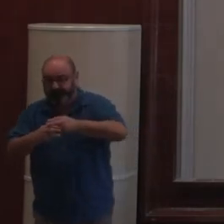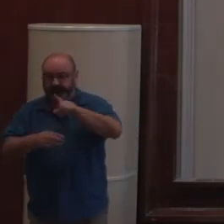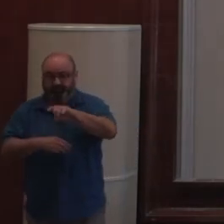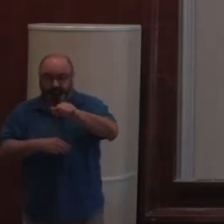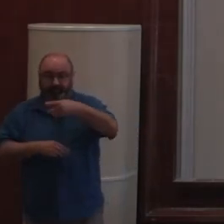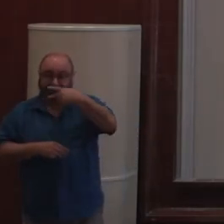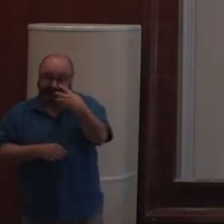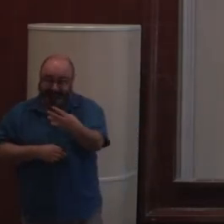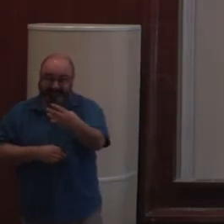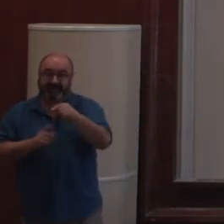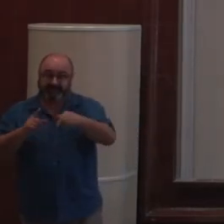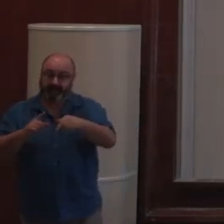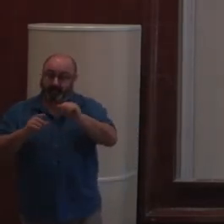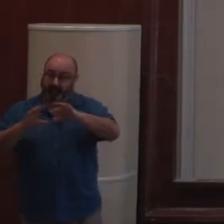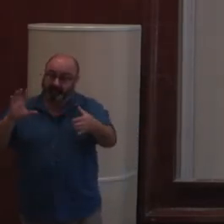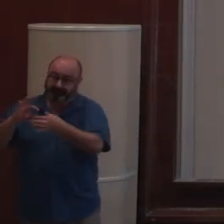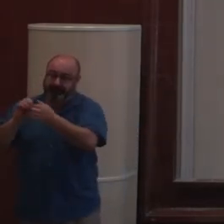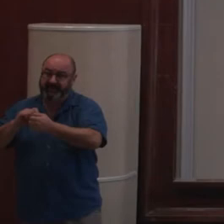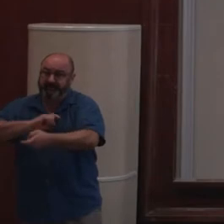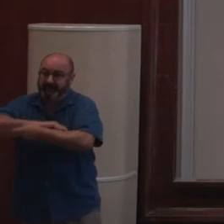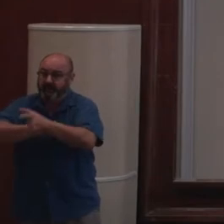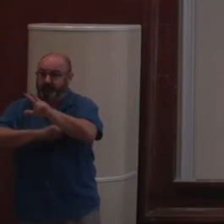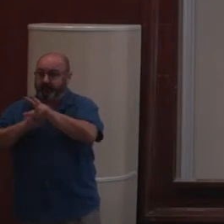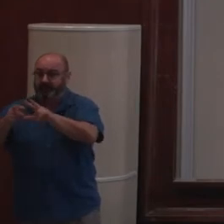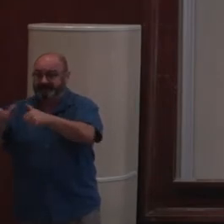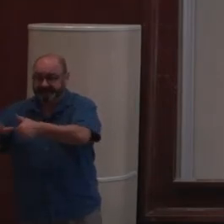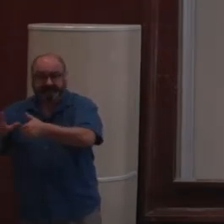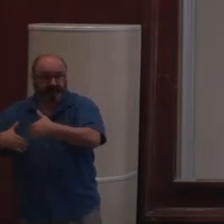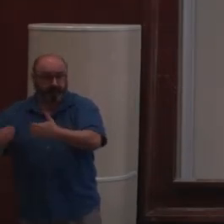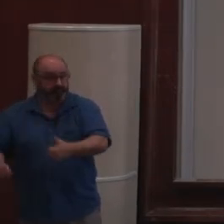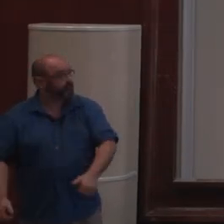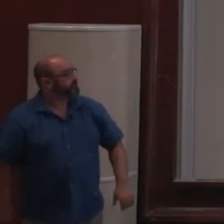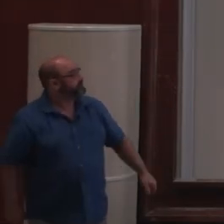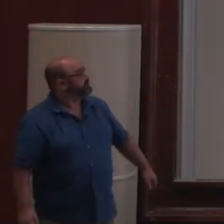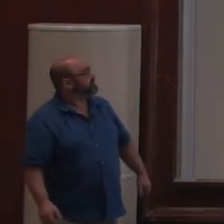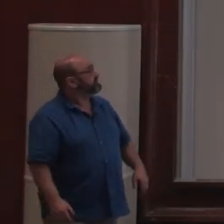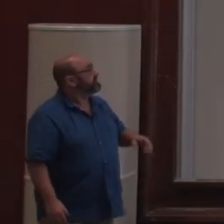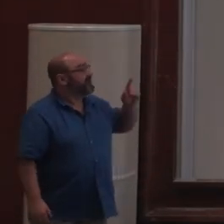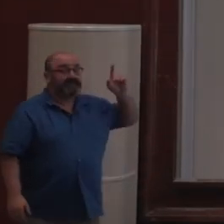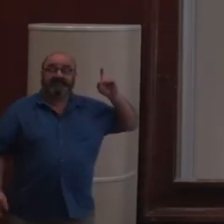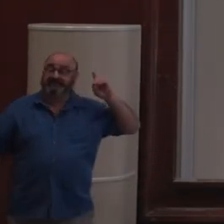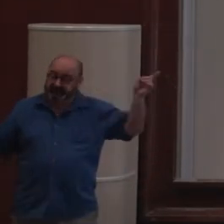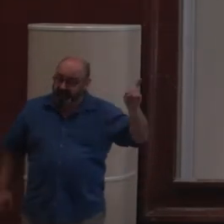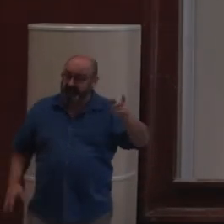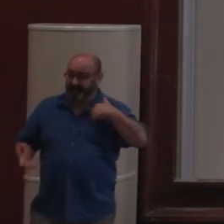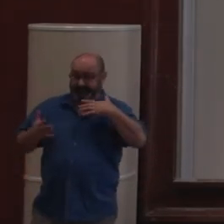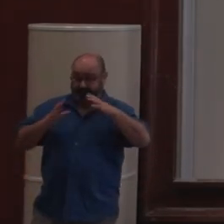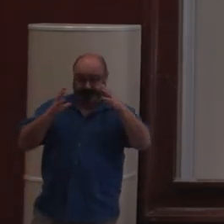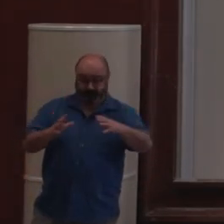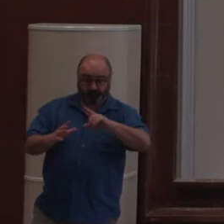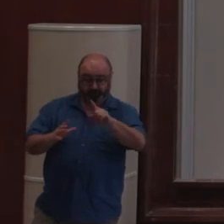ZOP4 actuellement implémenté en Python3.6 qui fonctionne. Donc, ça, c l'idée. C'est de dire, on garde tout. C'est-à qu'on migre ZOP.